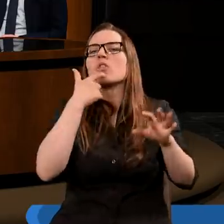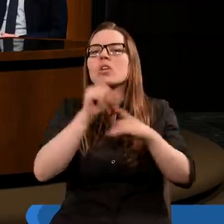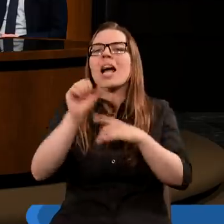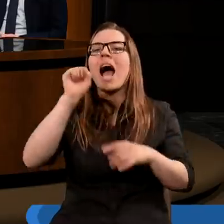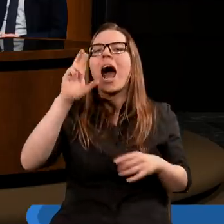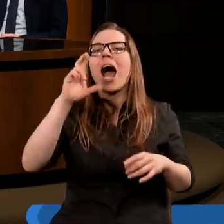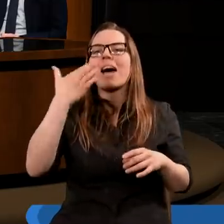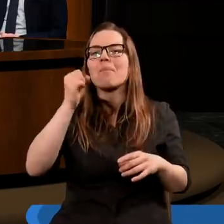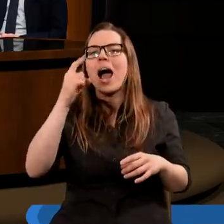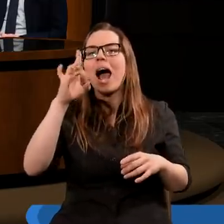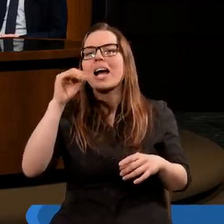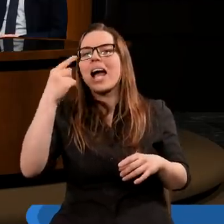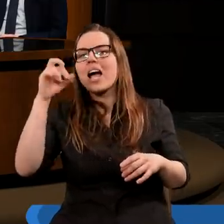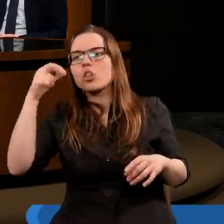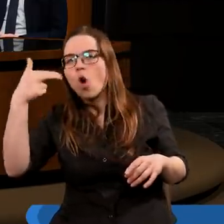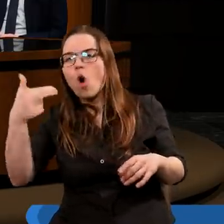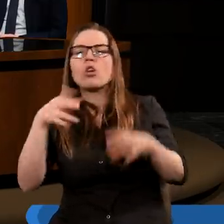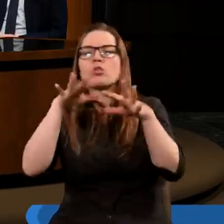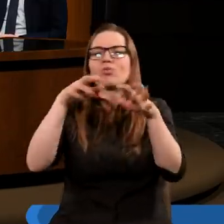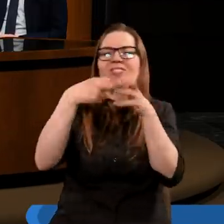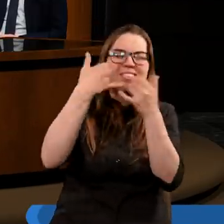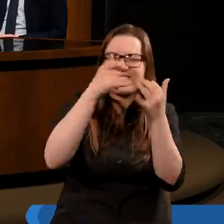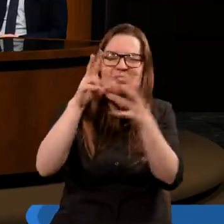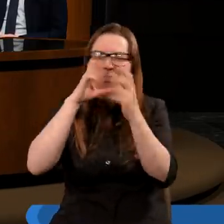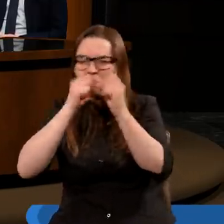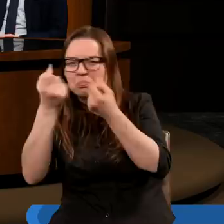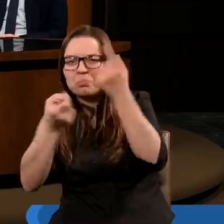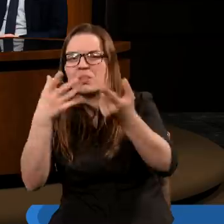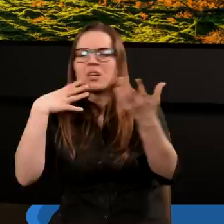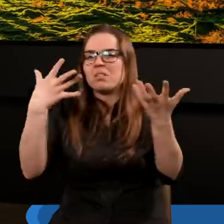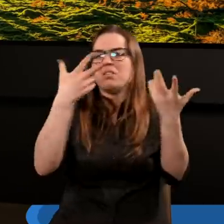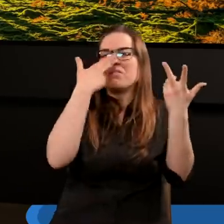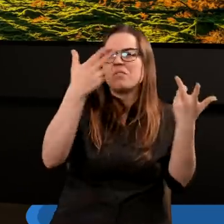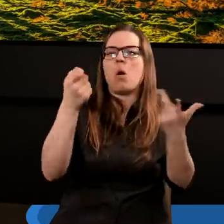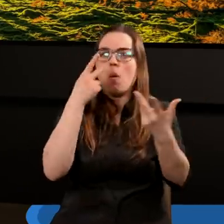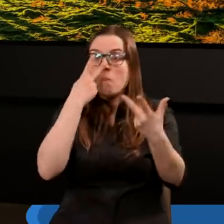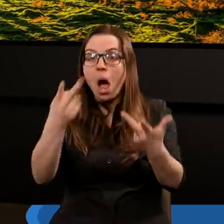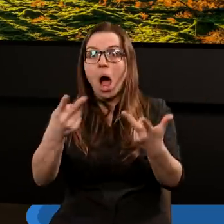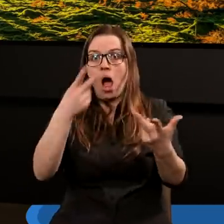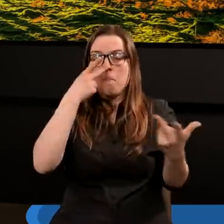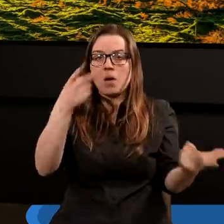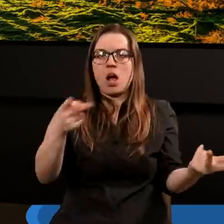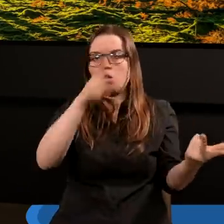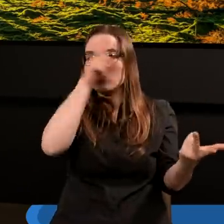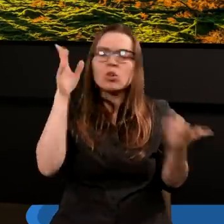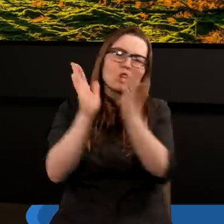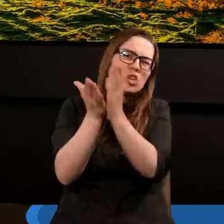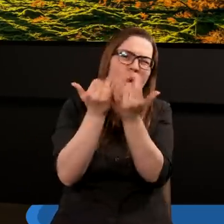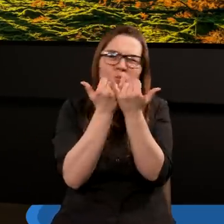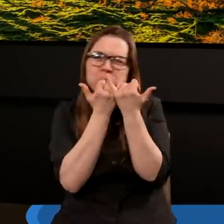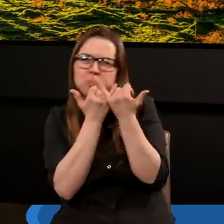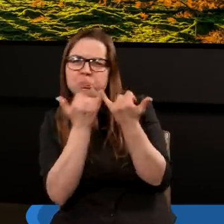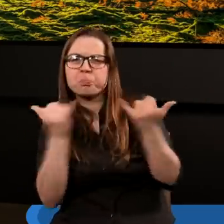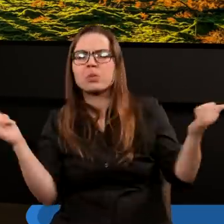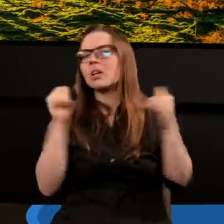Armageddon, no tyle filmów powstało na ten temat, tak? I już gdzieś tam patrzymy tych ludzi, książki jakieś tam różne